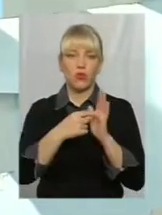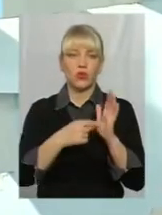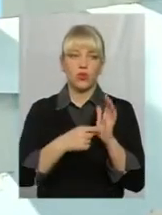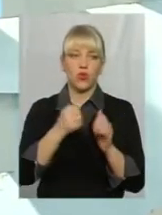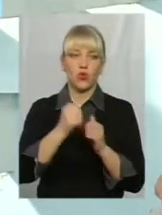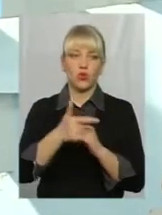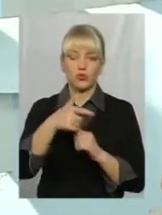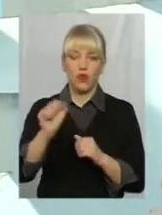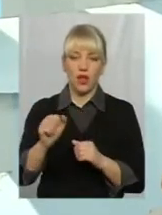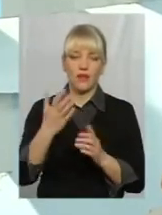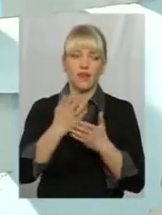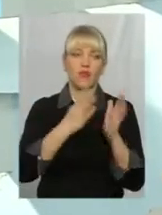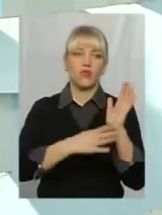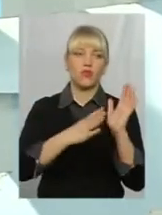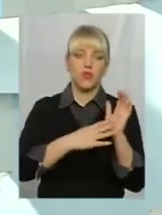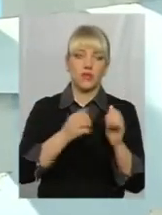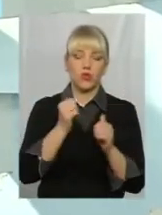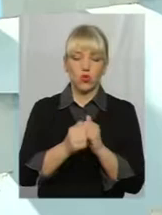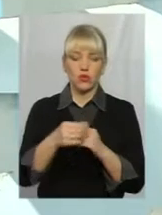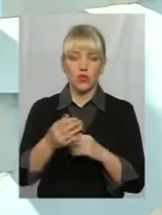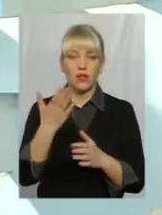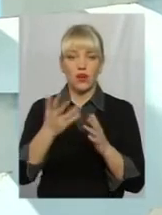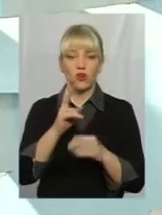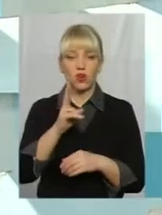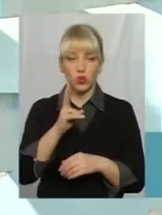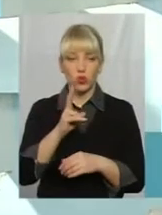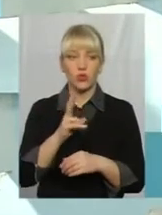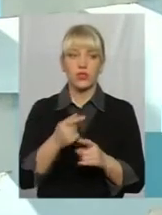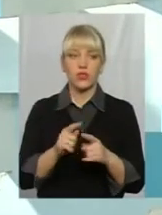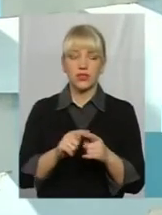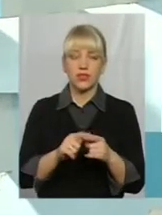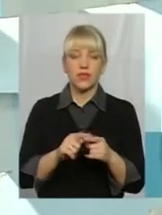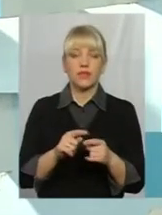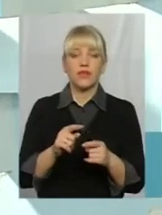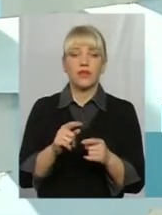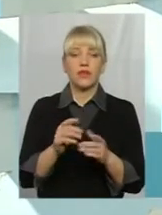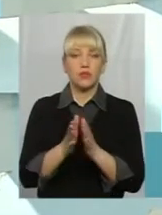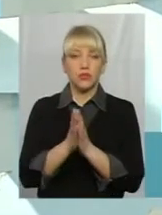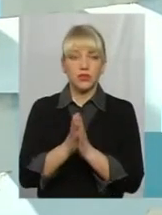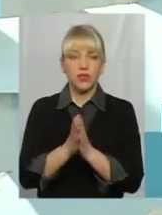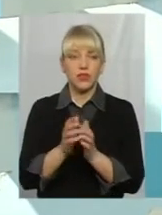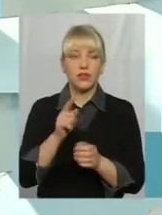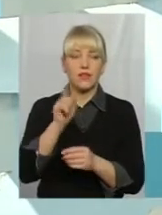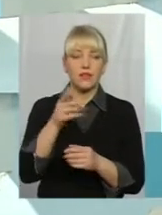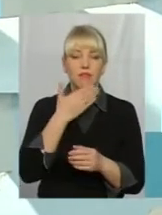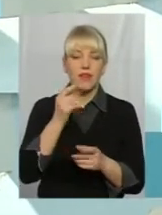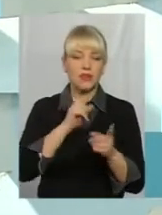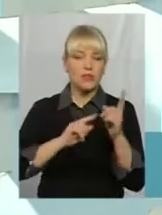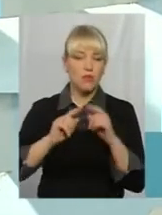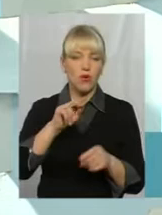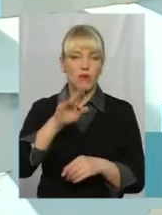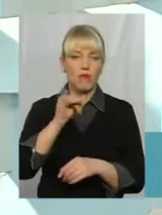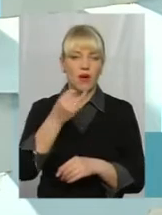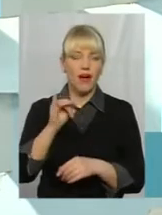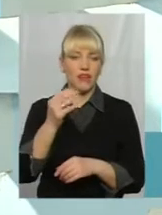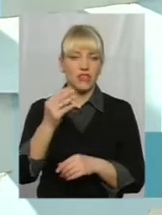99, кожному відповідна кількість. Тобто, якщо хтось пізно заявився, питання виключно, тому що вже тих зборів пайщиків нема, колгоспів нема, того